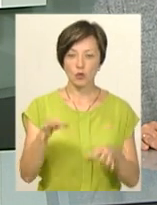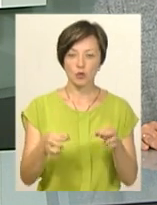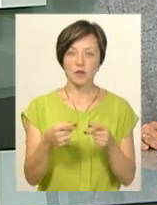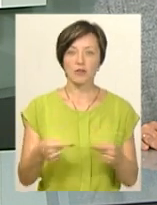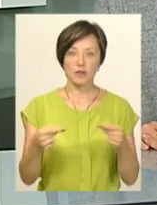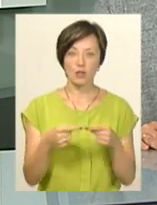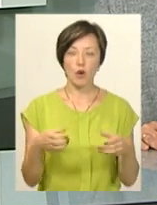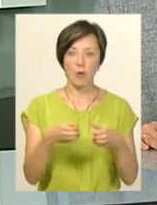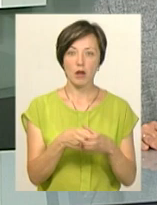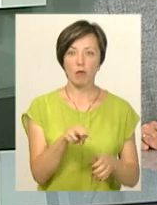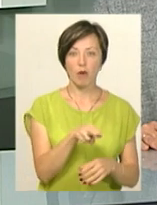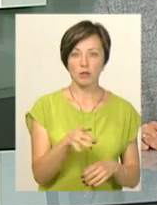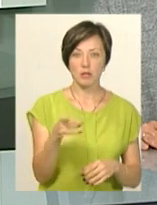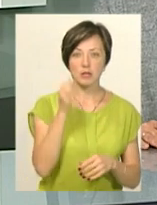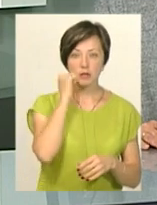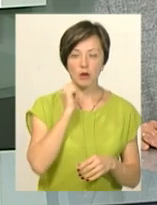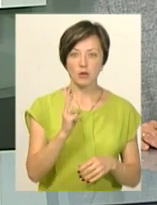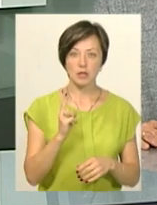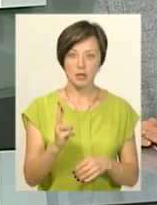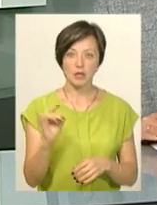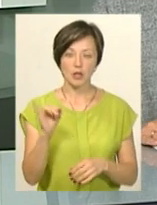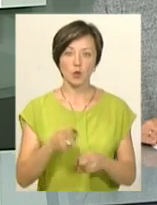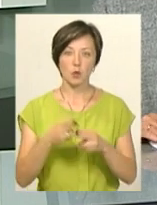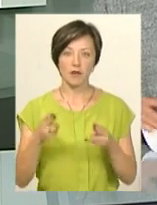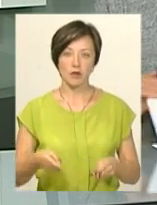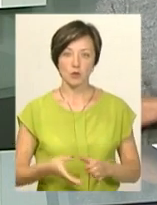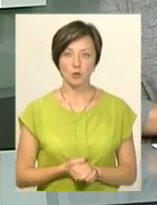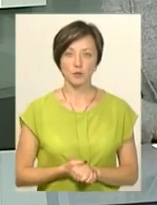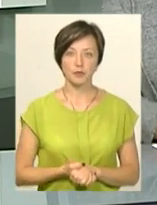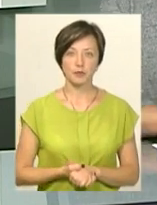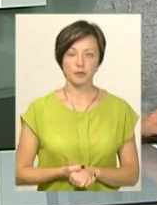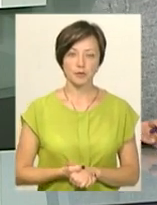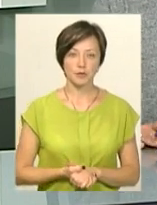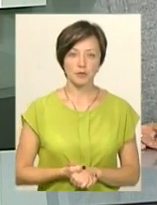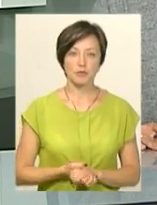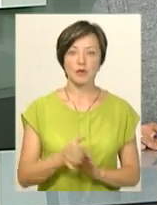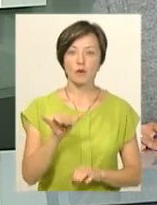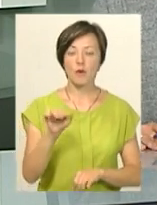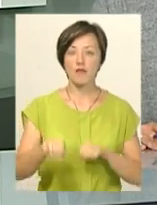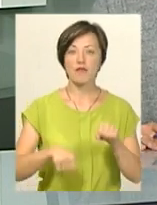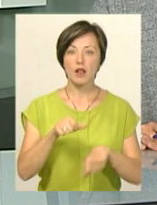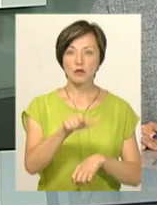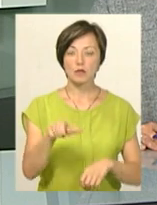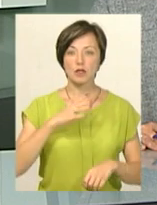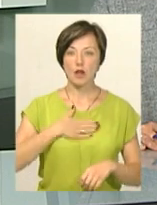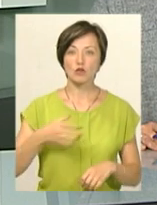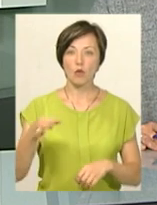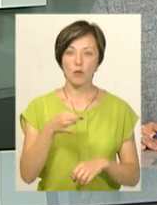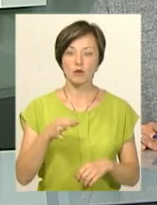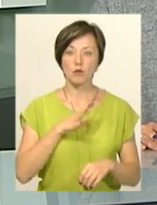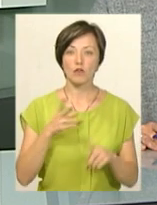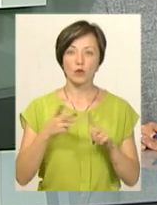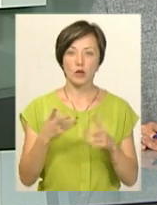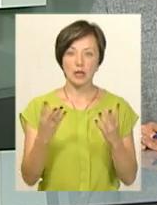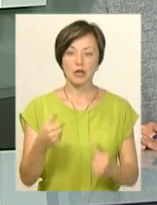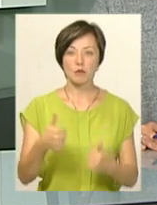визначили команди Полонського району, Старокостянтинівського і Дунеєвецького. У велосипедисток нашої області сьогодні був другий